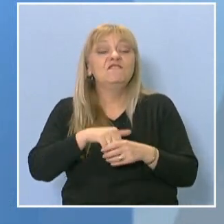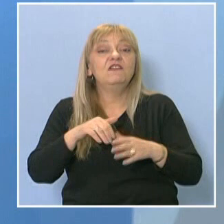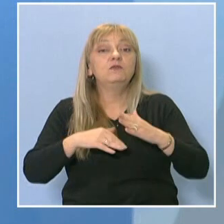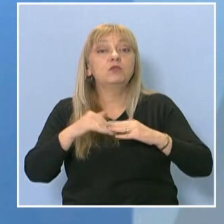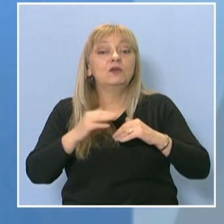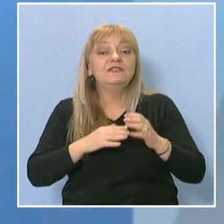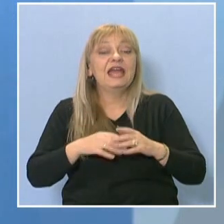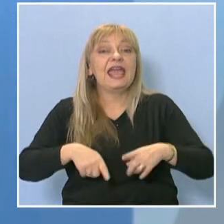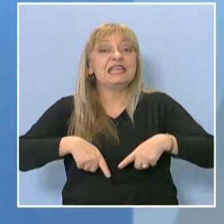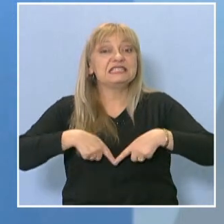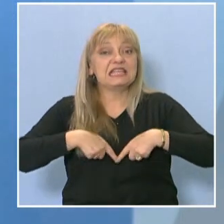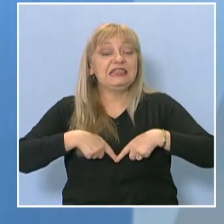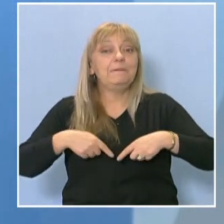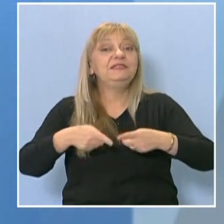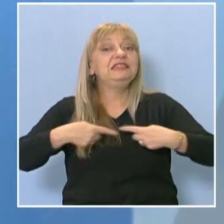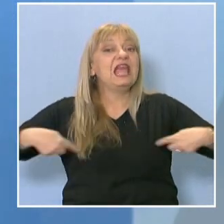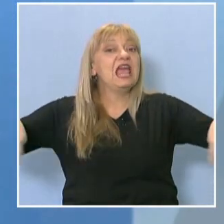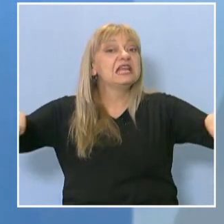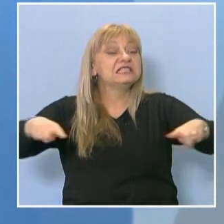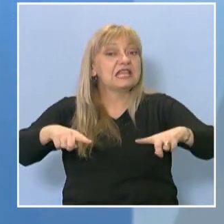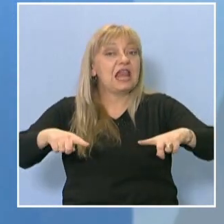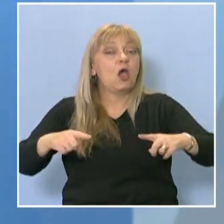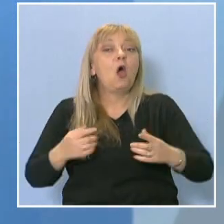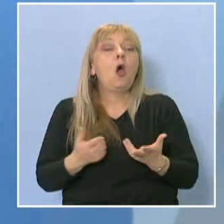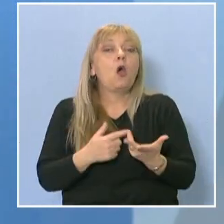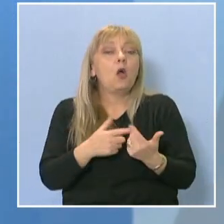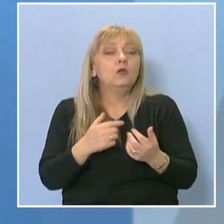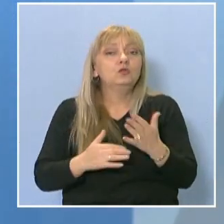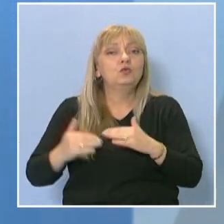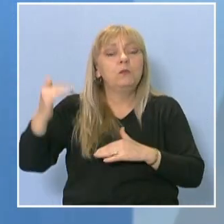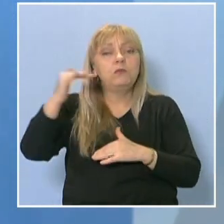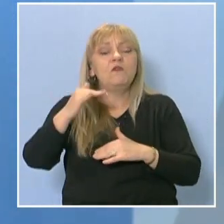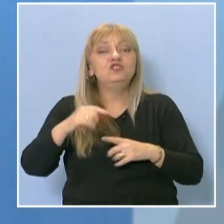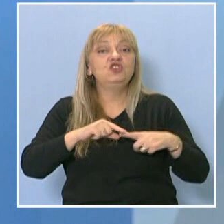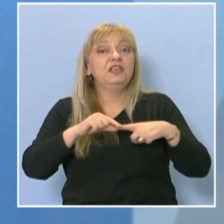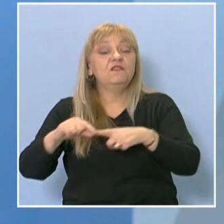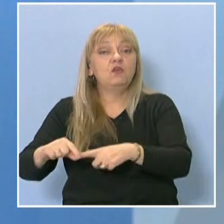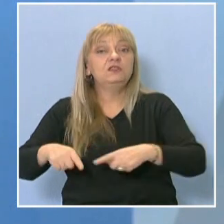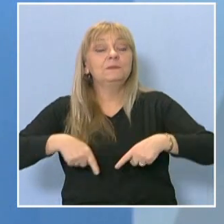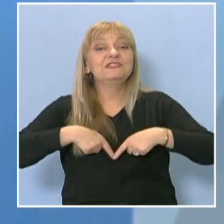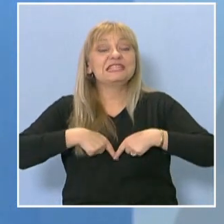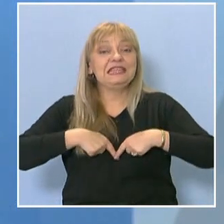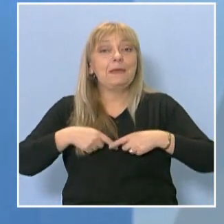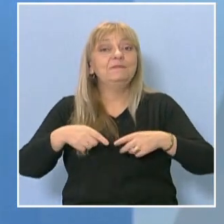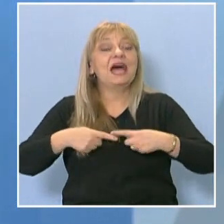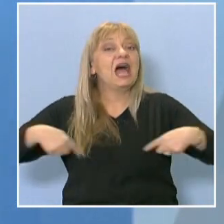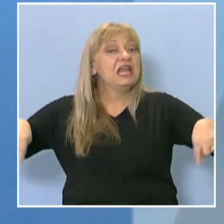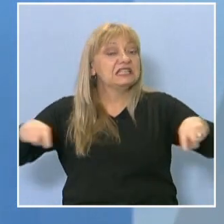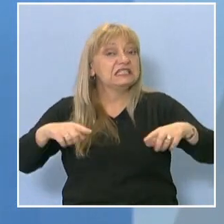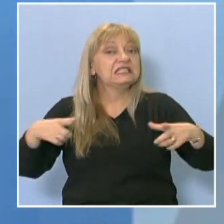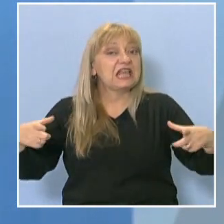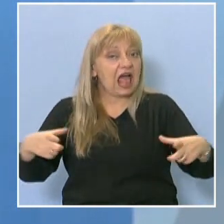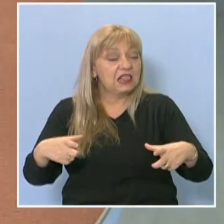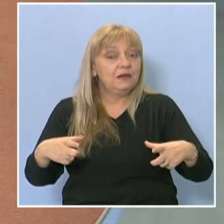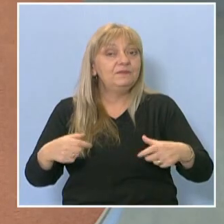съдебните зали. И колкото повече ги водим в съдебните зали. Ние с този отбор бяхме на